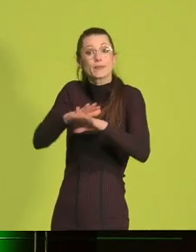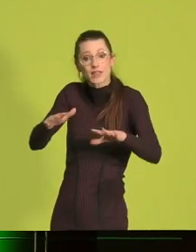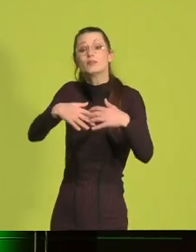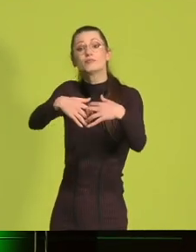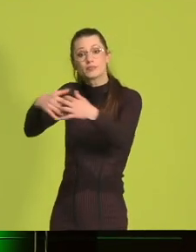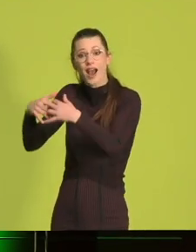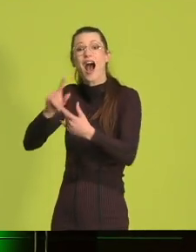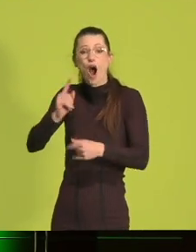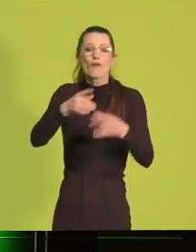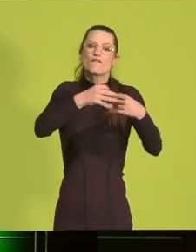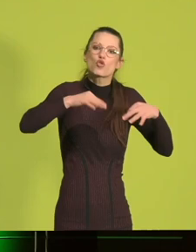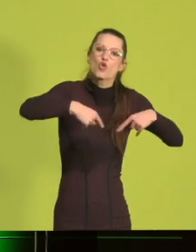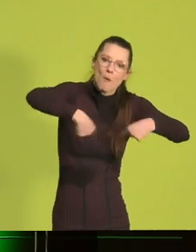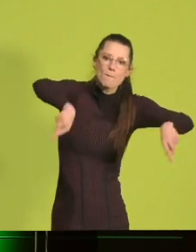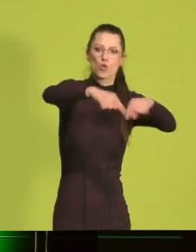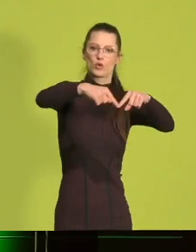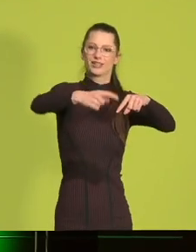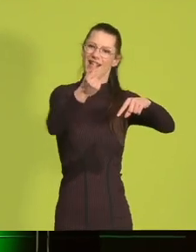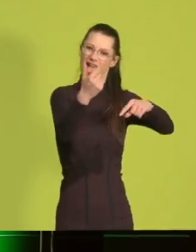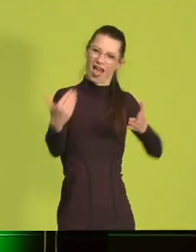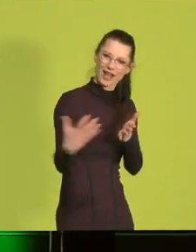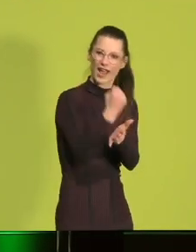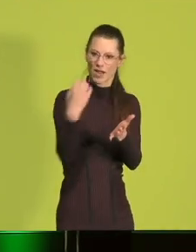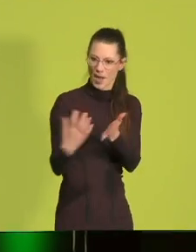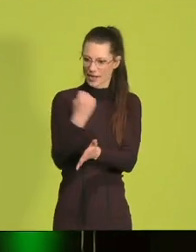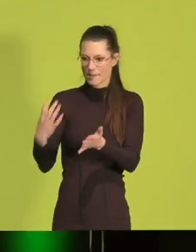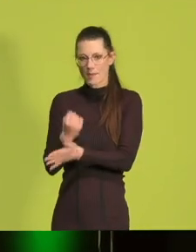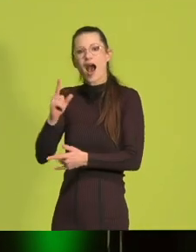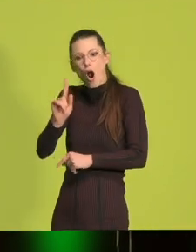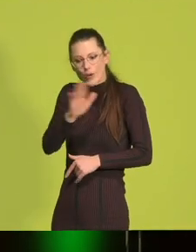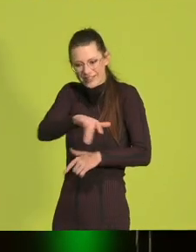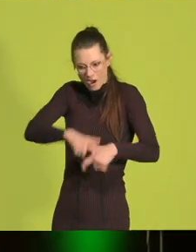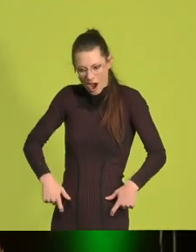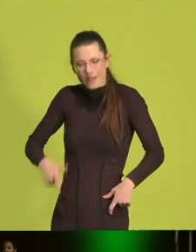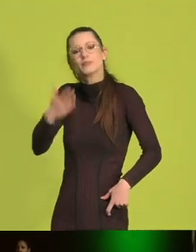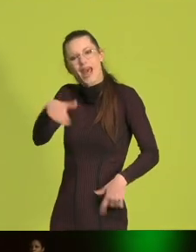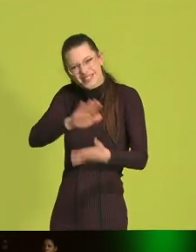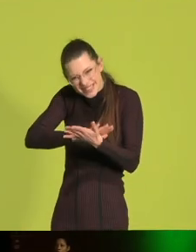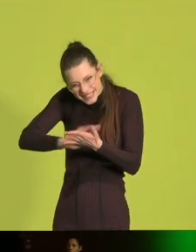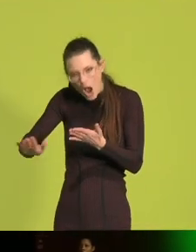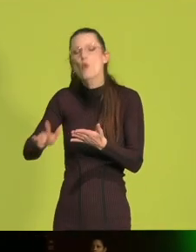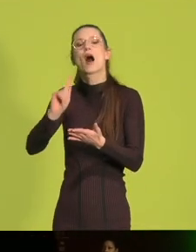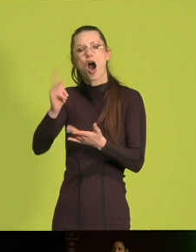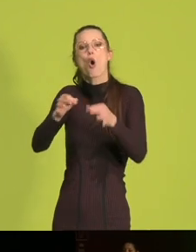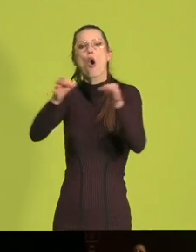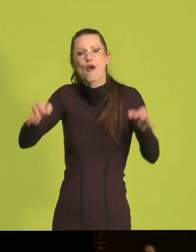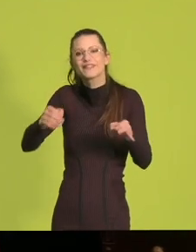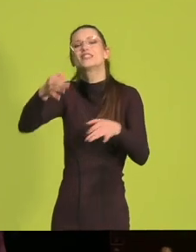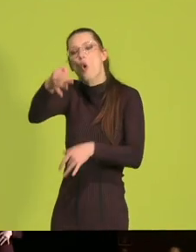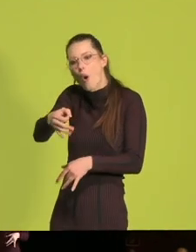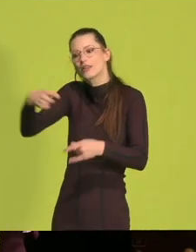Einnahmen für die Kommunen, damit sie ihre Kitas sauber halten können, damit sie in öffentliche Orte